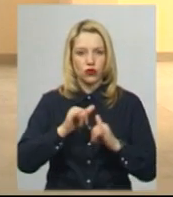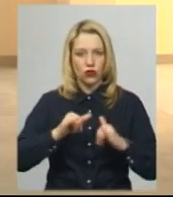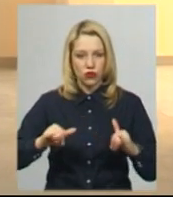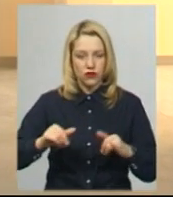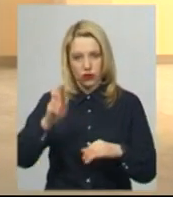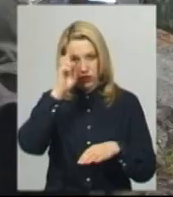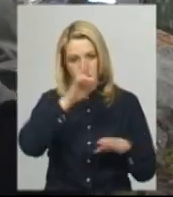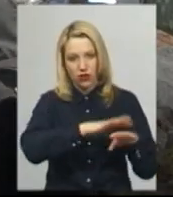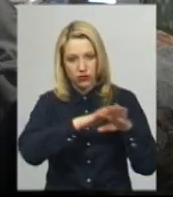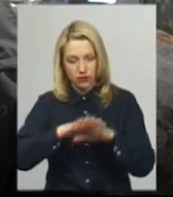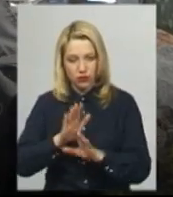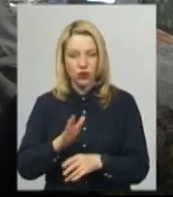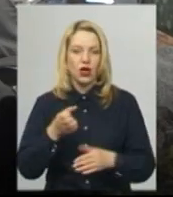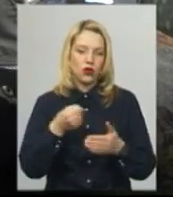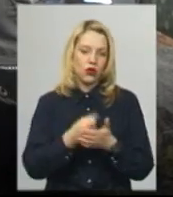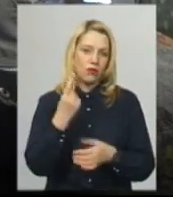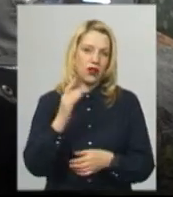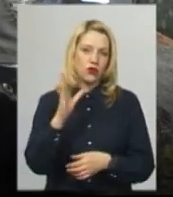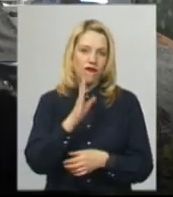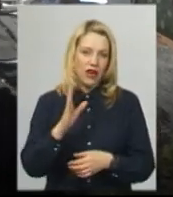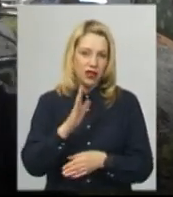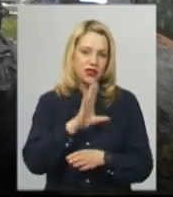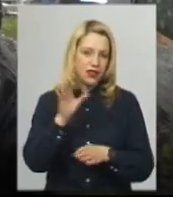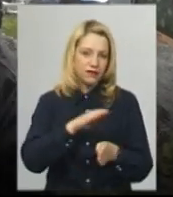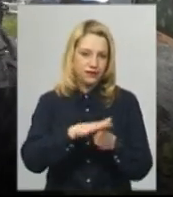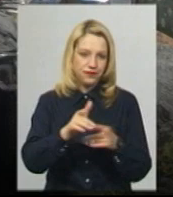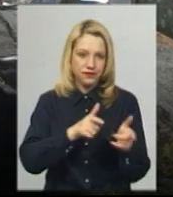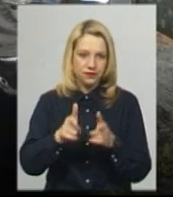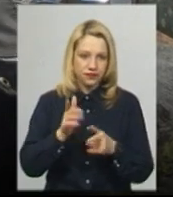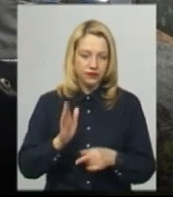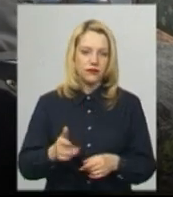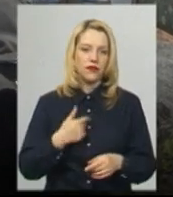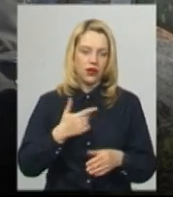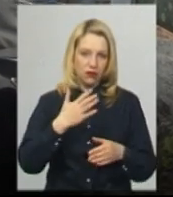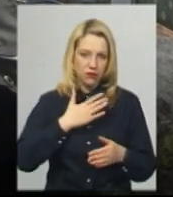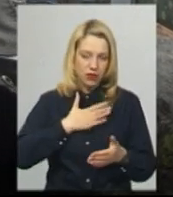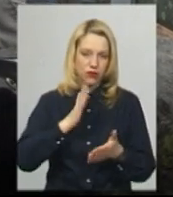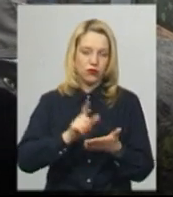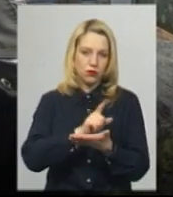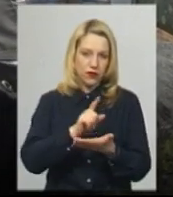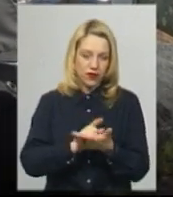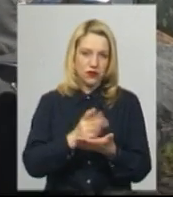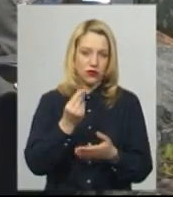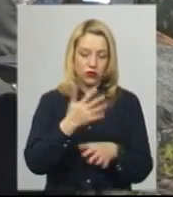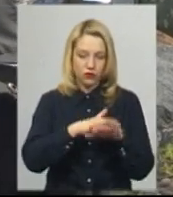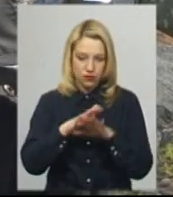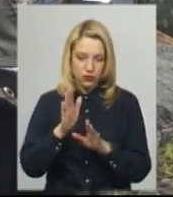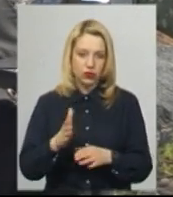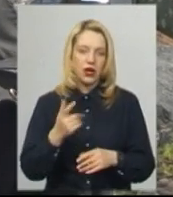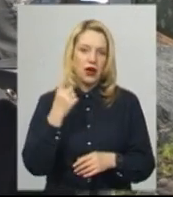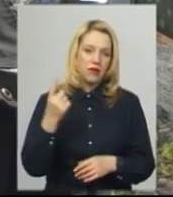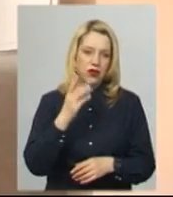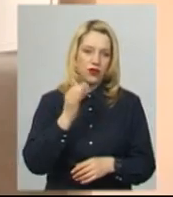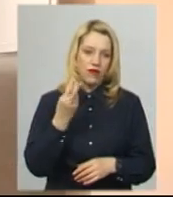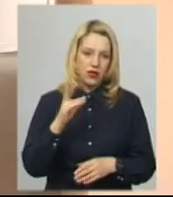навчальний корпус завершить. Наша компанія бере на себе зобов'язання на 1 вересня запустити першу